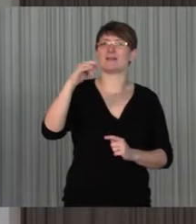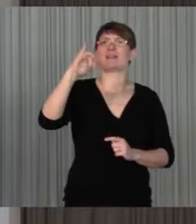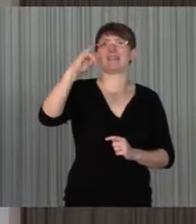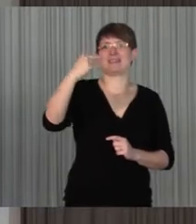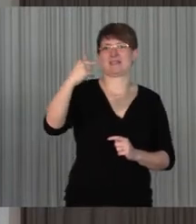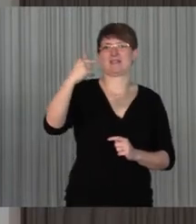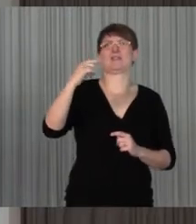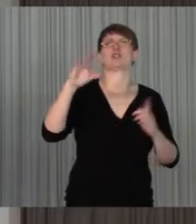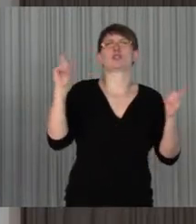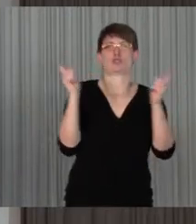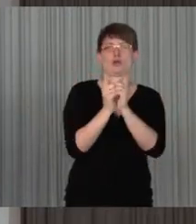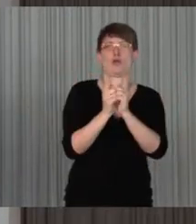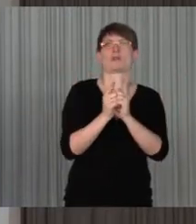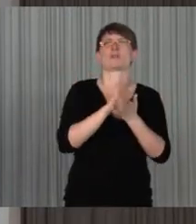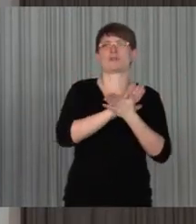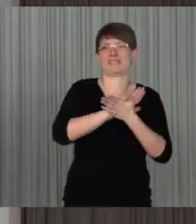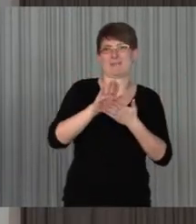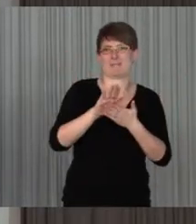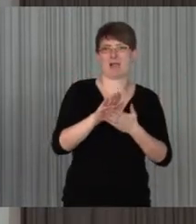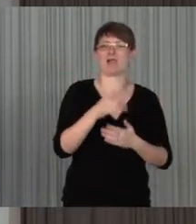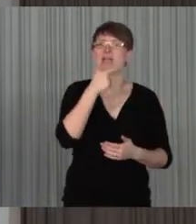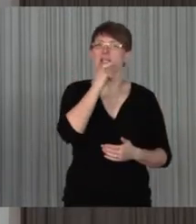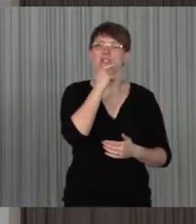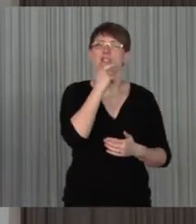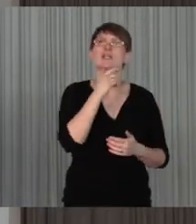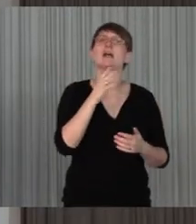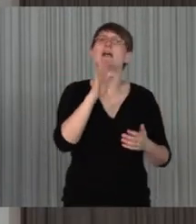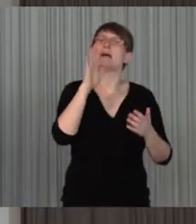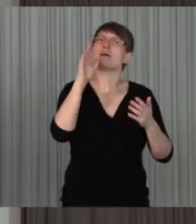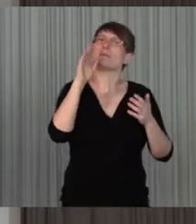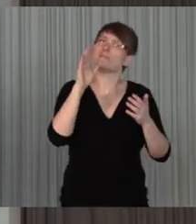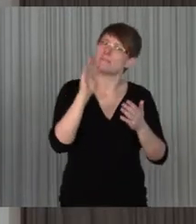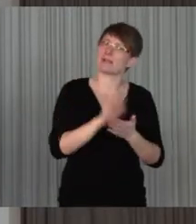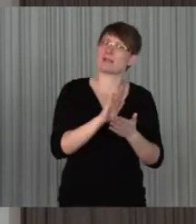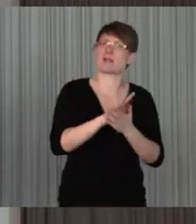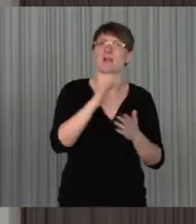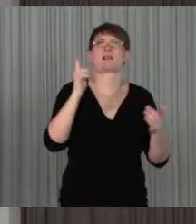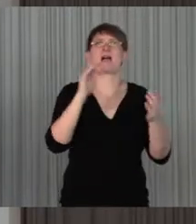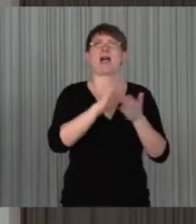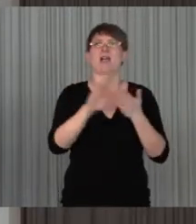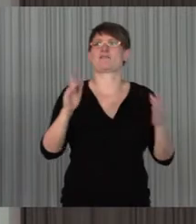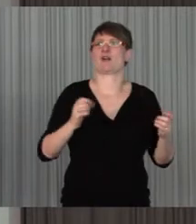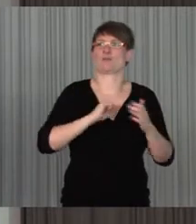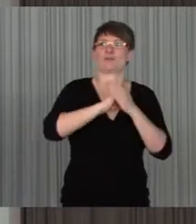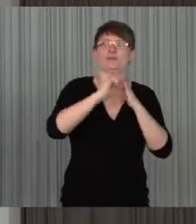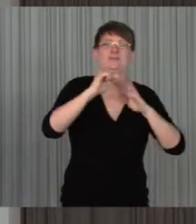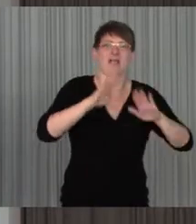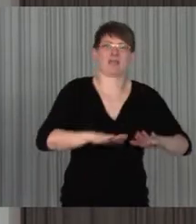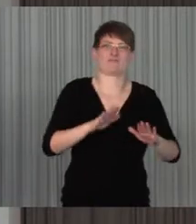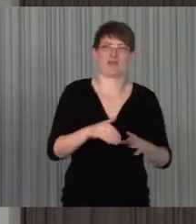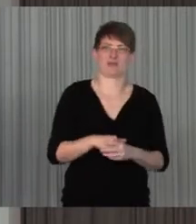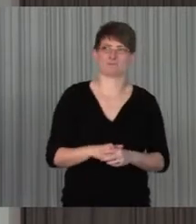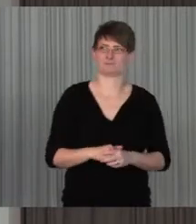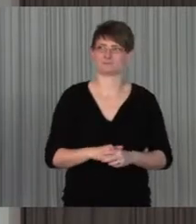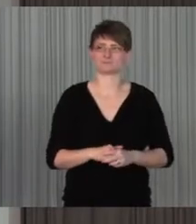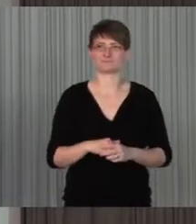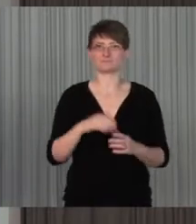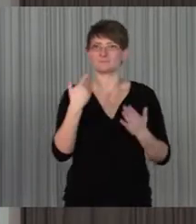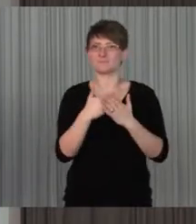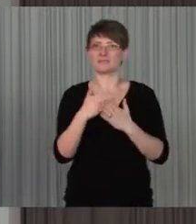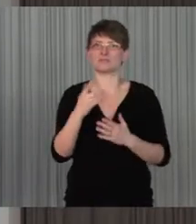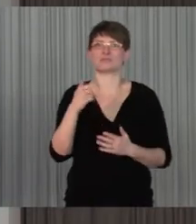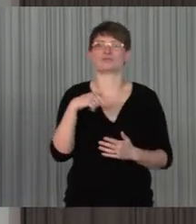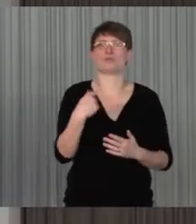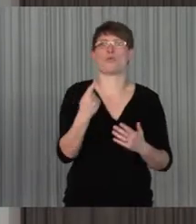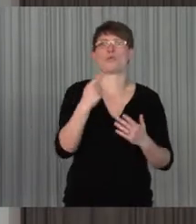zeigen statt erklären und so weiter, man muss natürlich im Vorfeld auch davon erfahren können und erfahren, ob und inwiefern sozusagen die